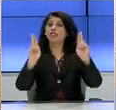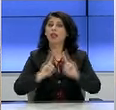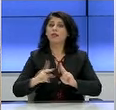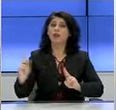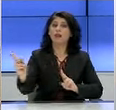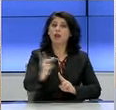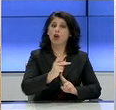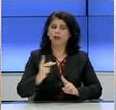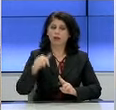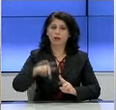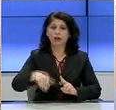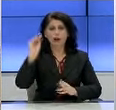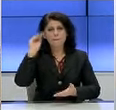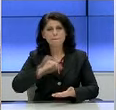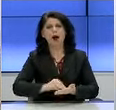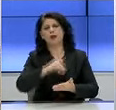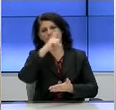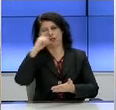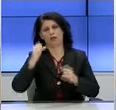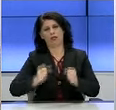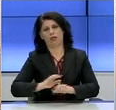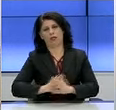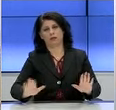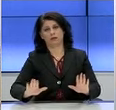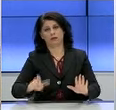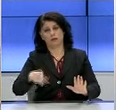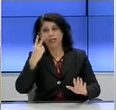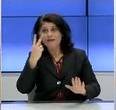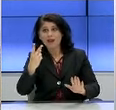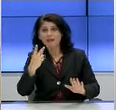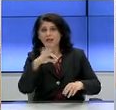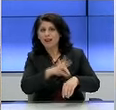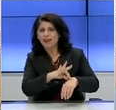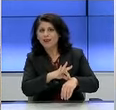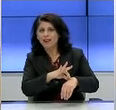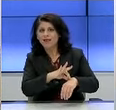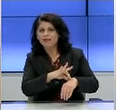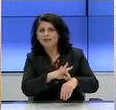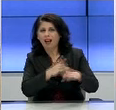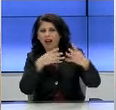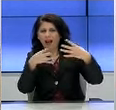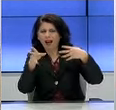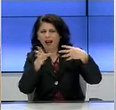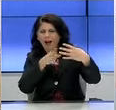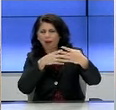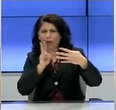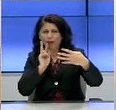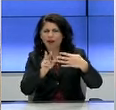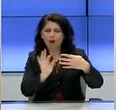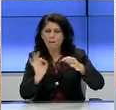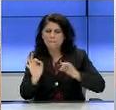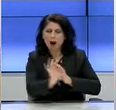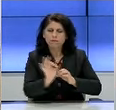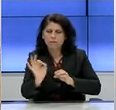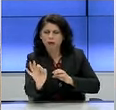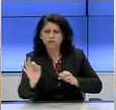πάλι σε μια κρίσιμη φάση αυτής της μάχης με τον αόρατο εχθρό. Πριν από ένα χρόνο, κανείς μα κανείς